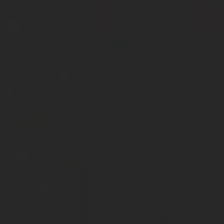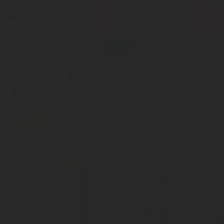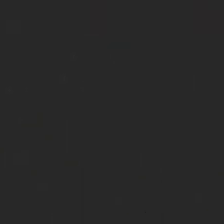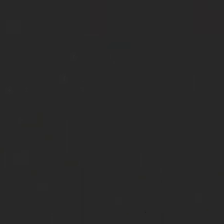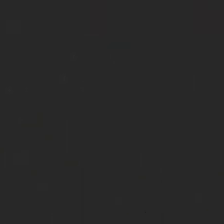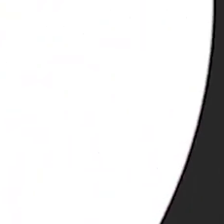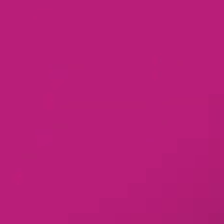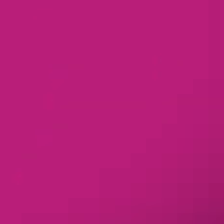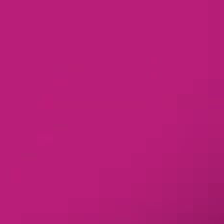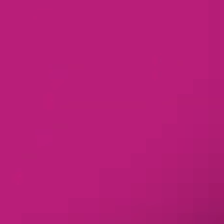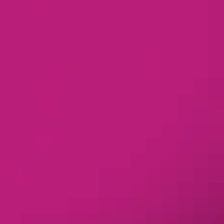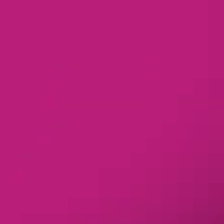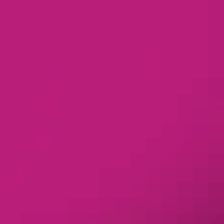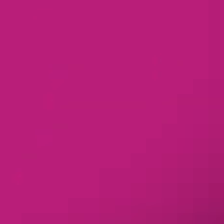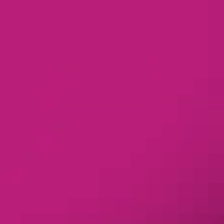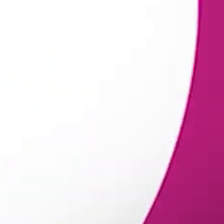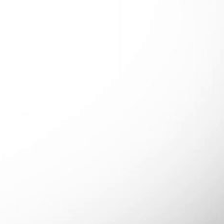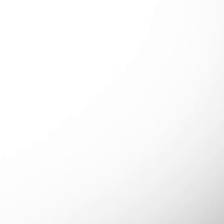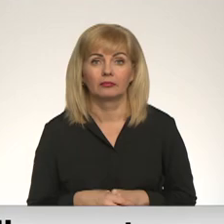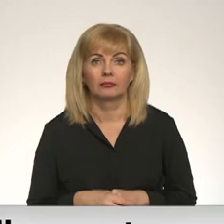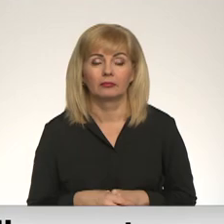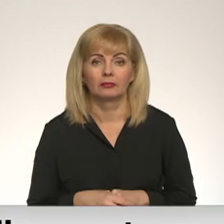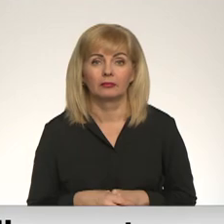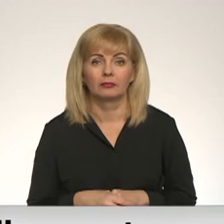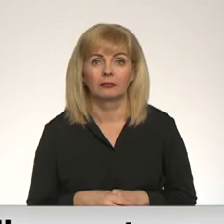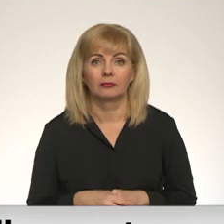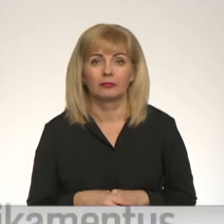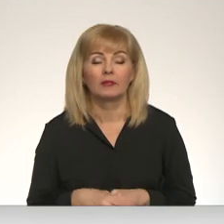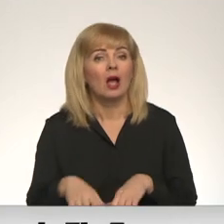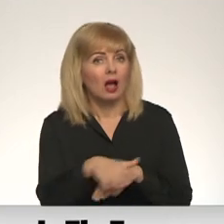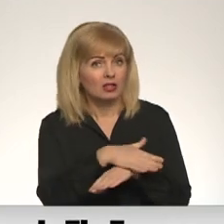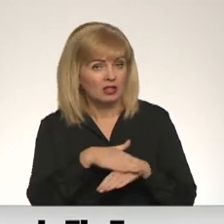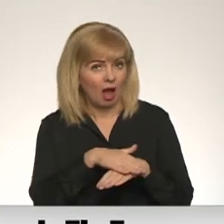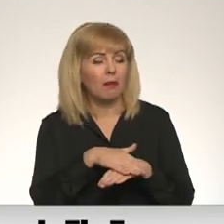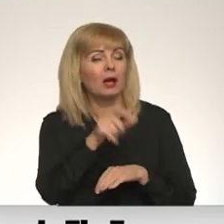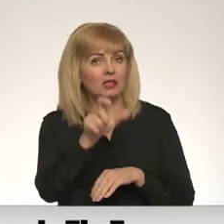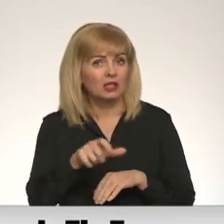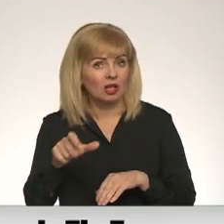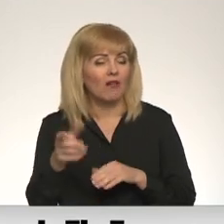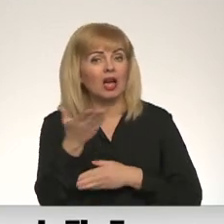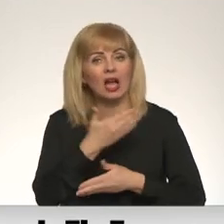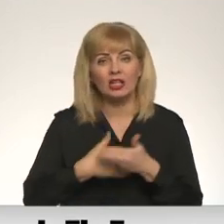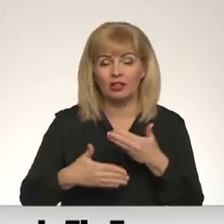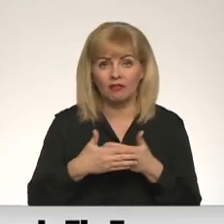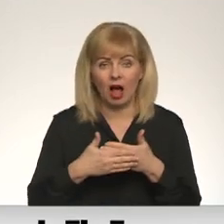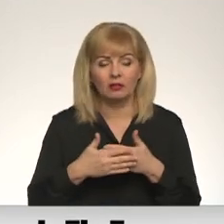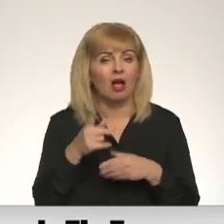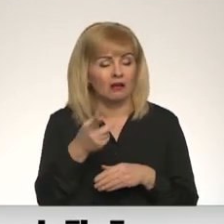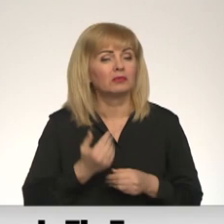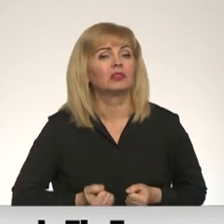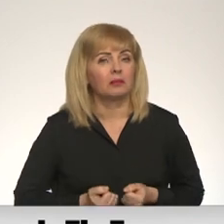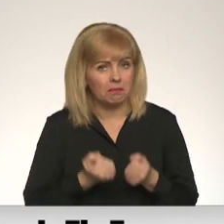Re, visi ēters ir te! Saviedrībā cilvēki ar invaliditāti ir viena no